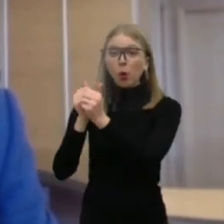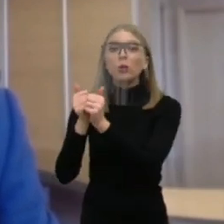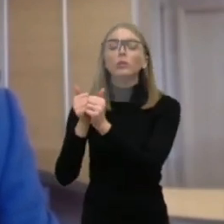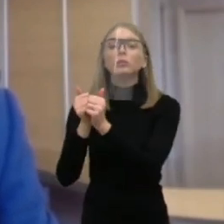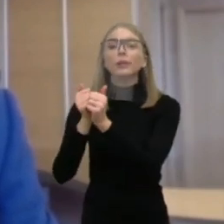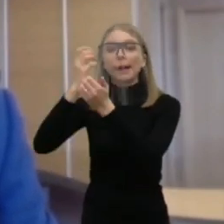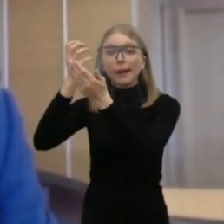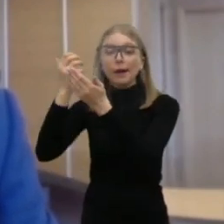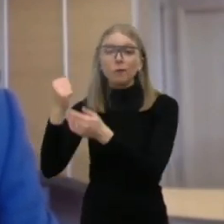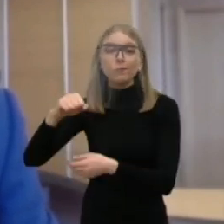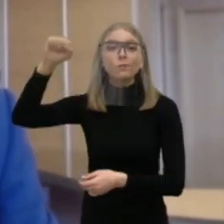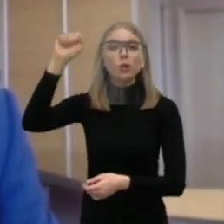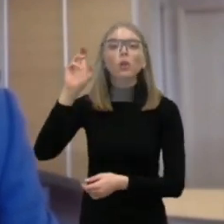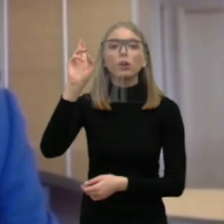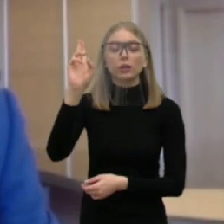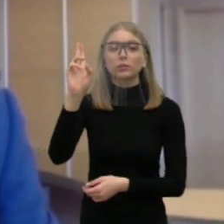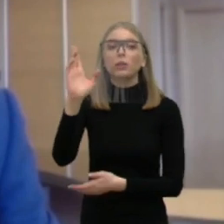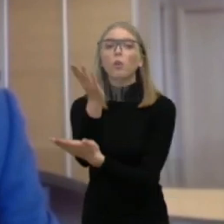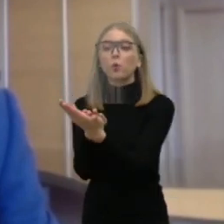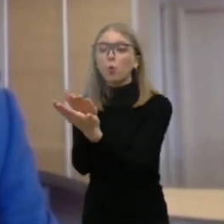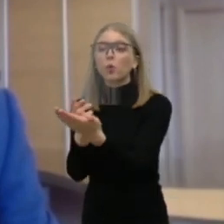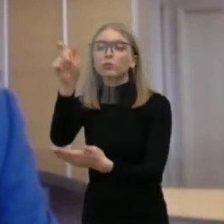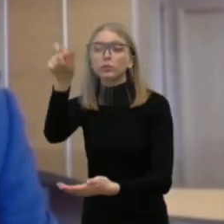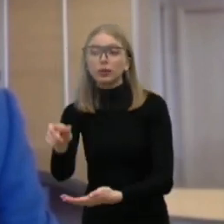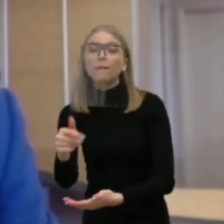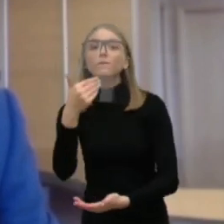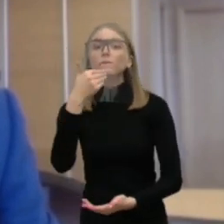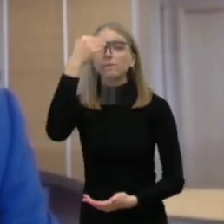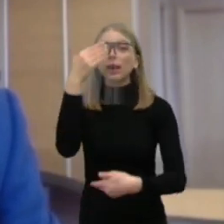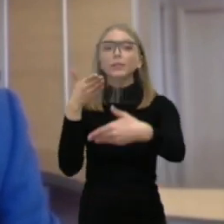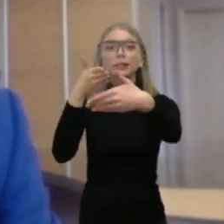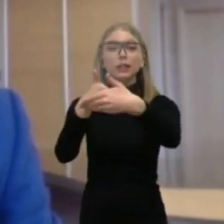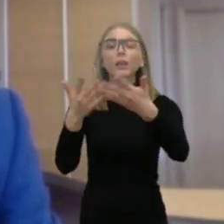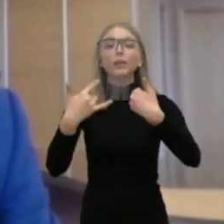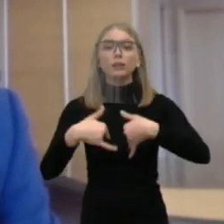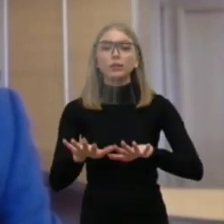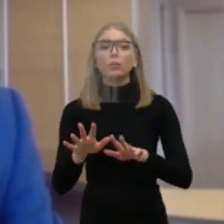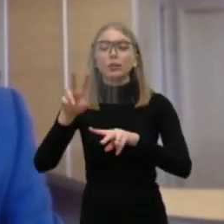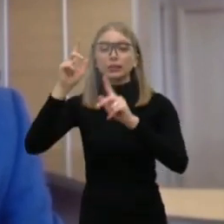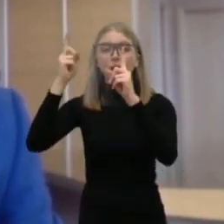į saugomų teritorijų tarnybą numato, kad iki vasaros bus užbaigtas rezervato plėtros